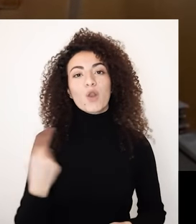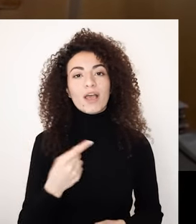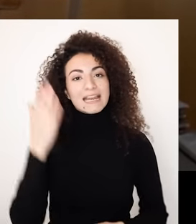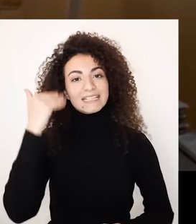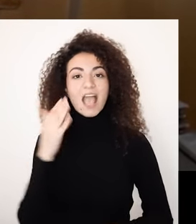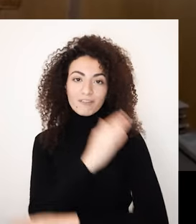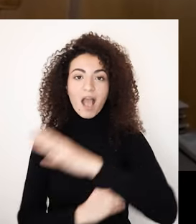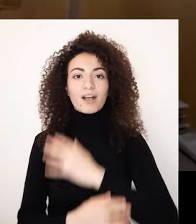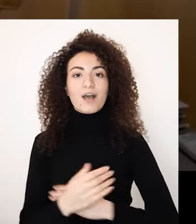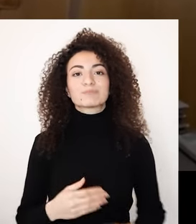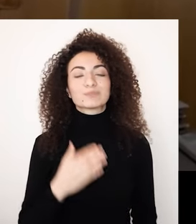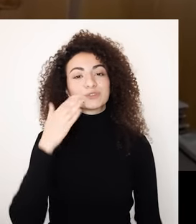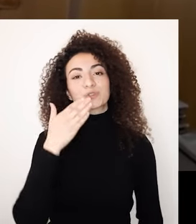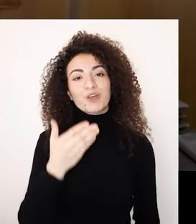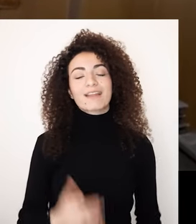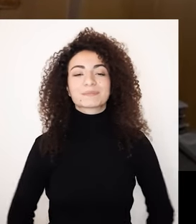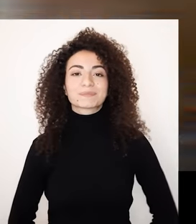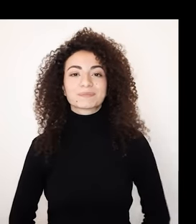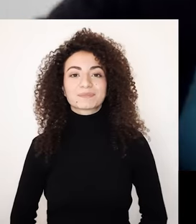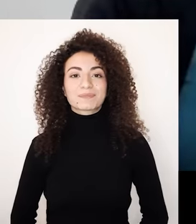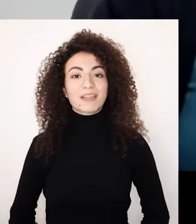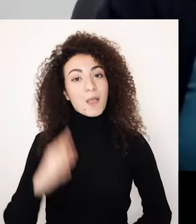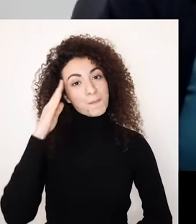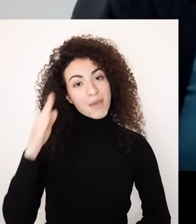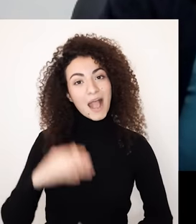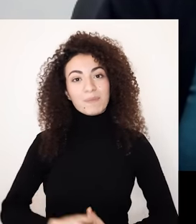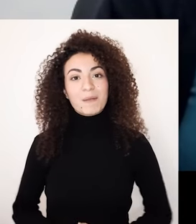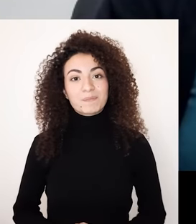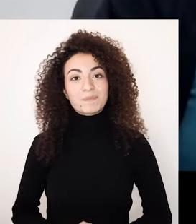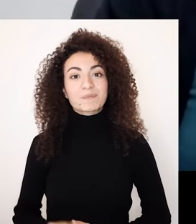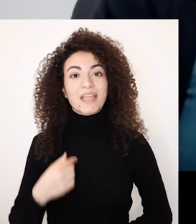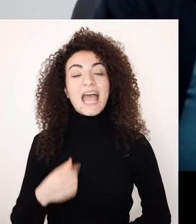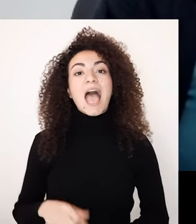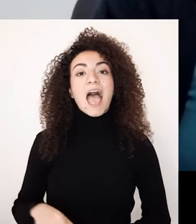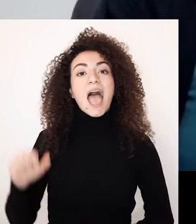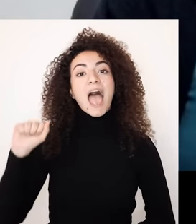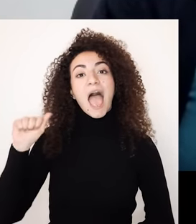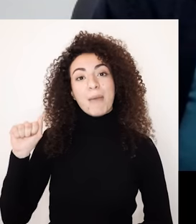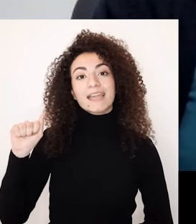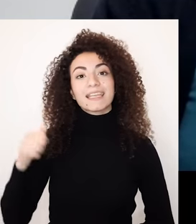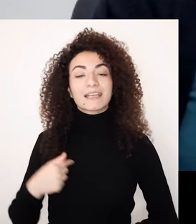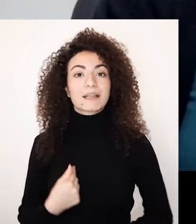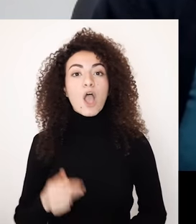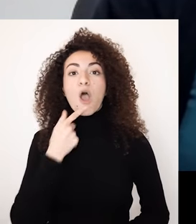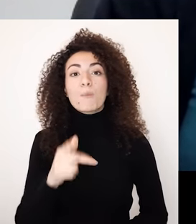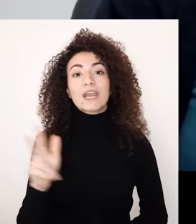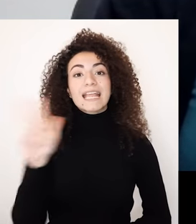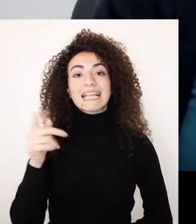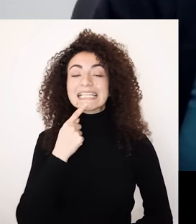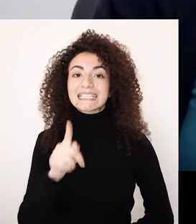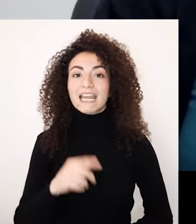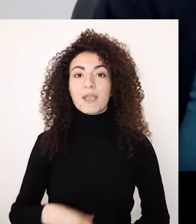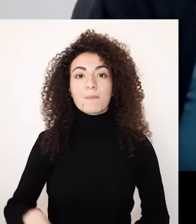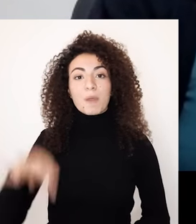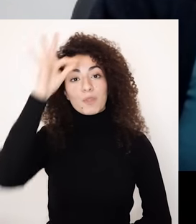نساء ذوات الإعاقة سلام عليكم السلام عليكم اسمي ايماني شراميتي عمر 32